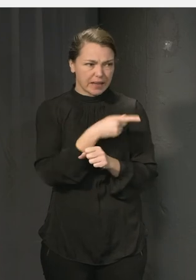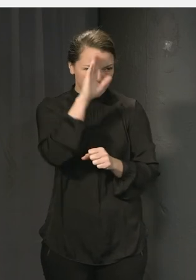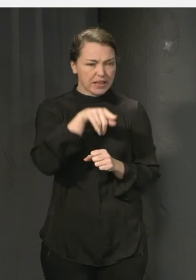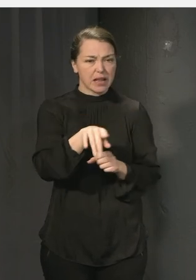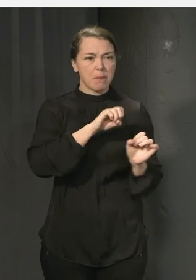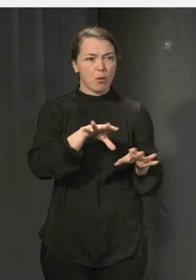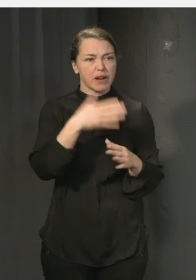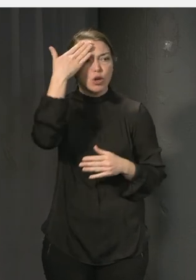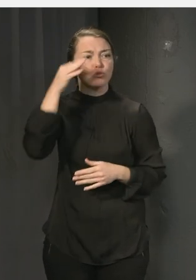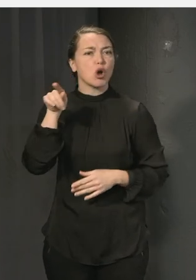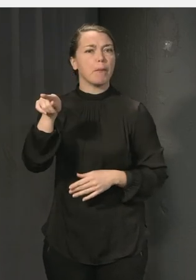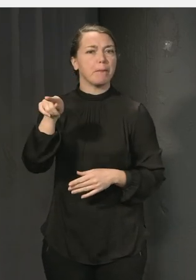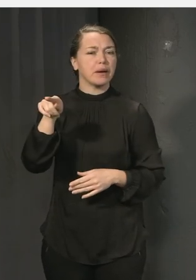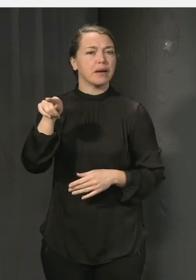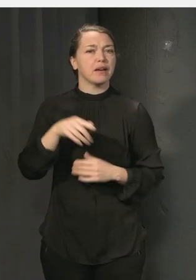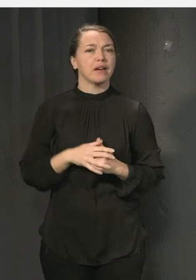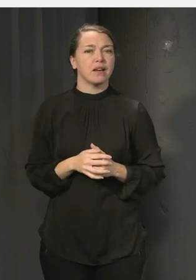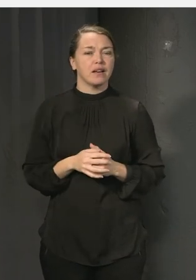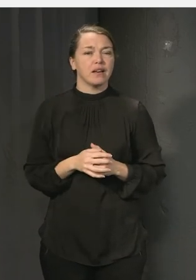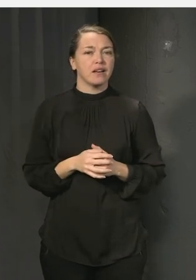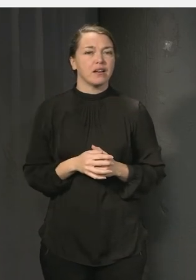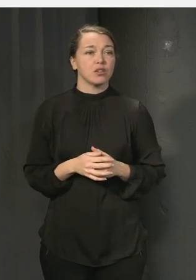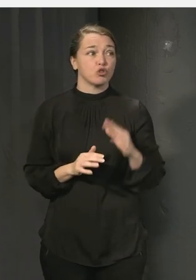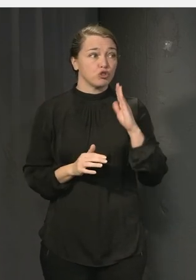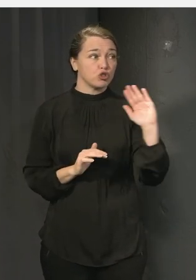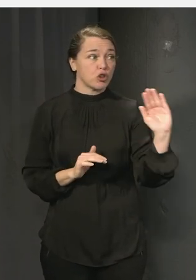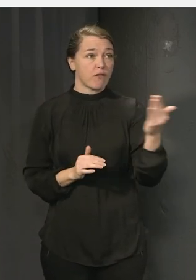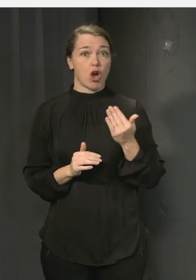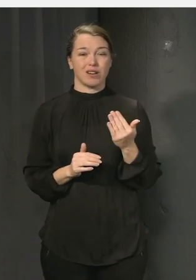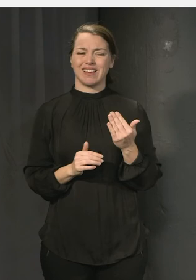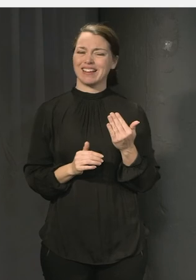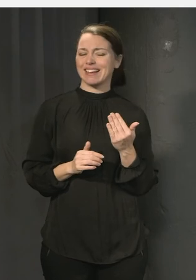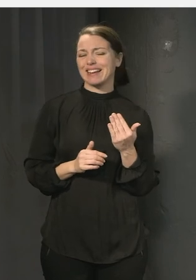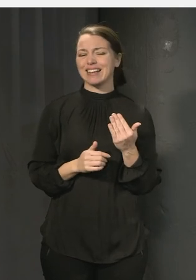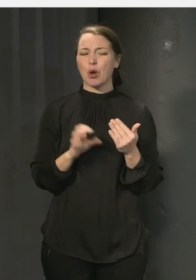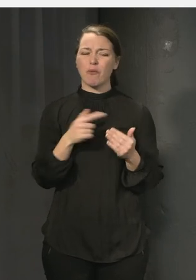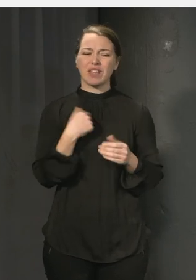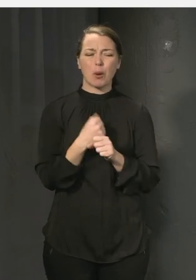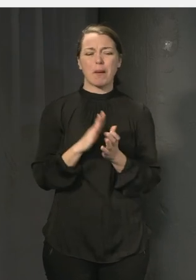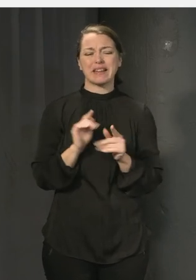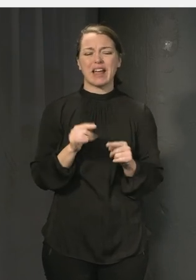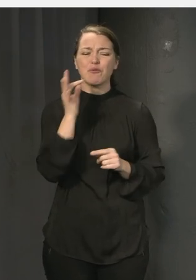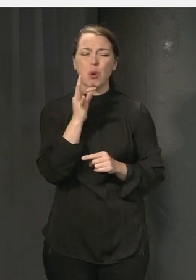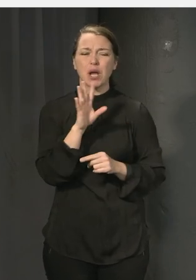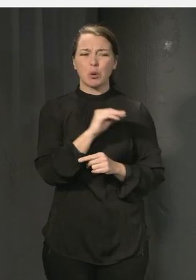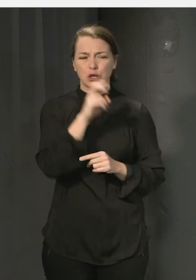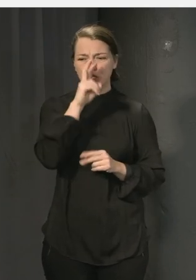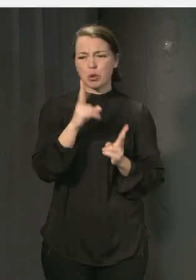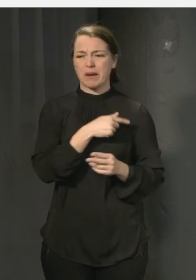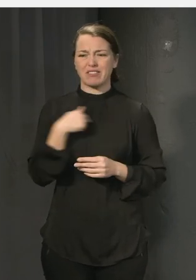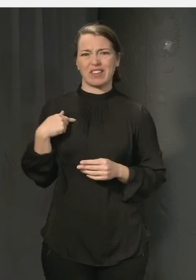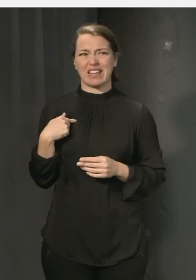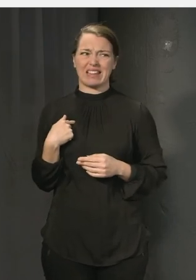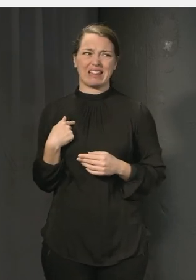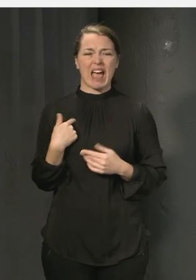kunskapen så mycket då kan vi ju få ofta svar som att nej men det ser inget bra ut då blir det ju som att någonting har hänt eller att vi är